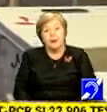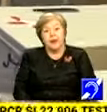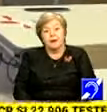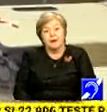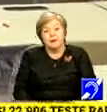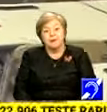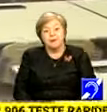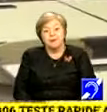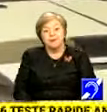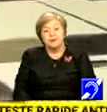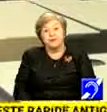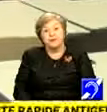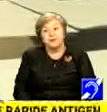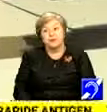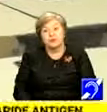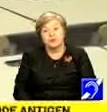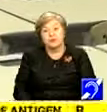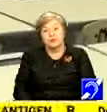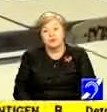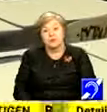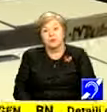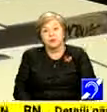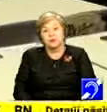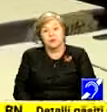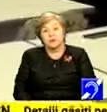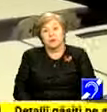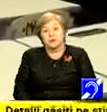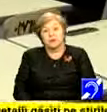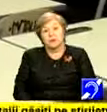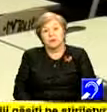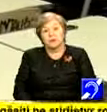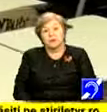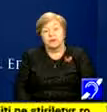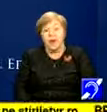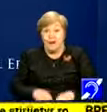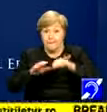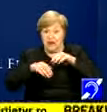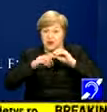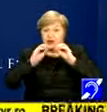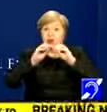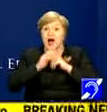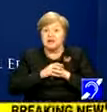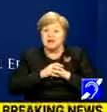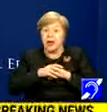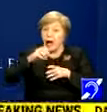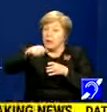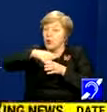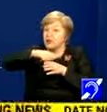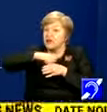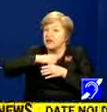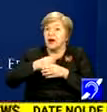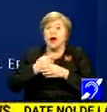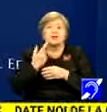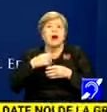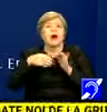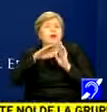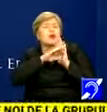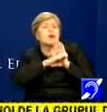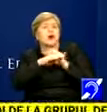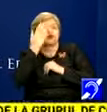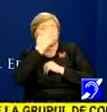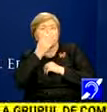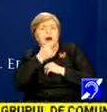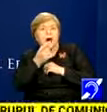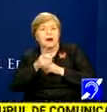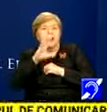excepționale și în ultimele două săptămâne ale semestrului. Ministrul Educației a modificat structura anului școlar pe 5 noiembrie.